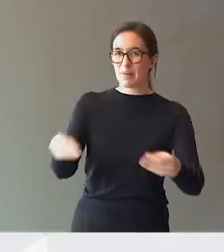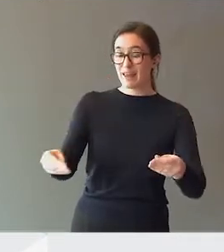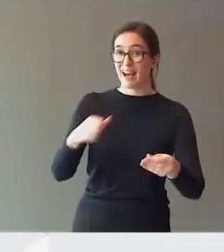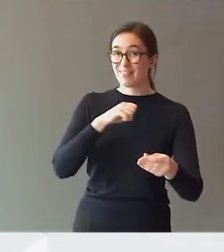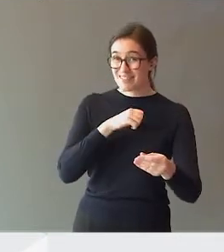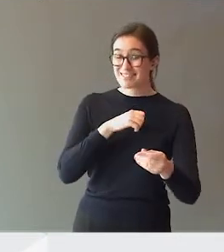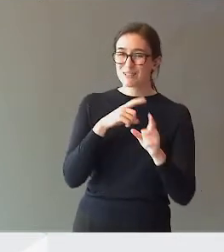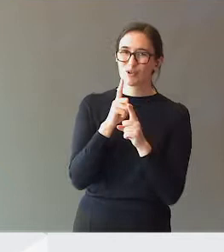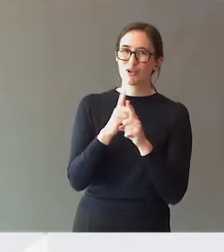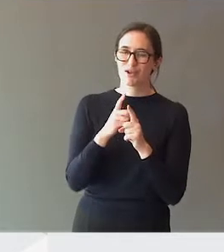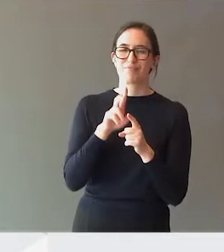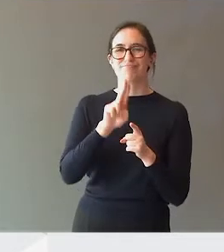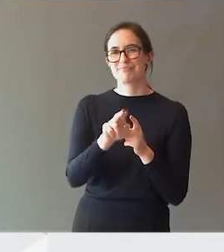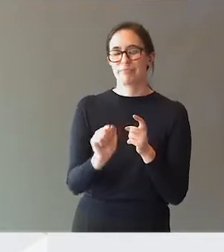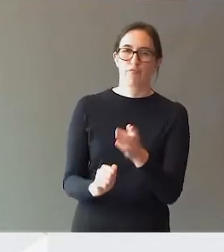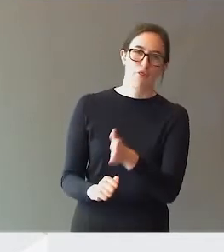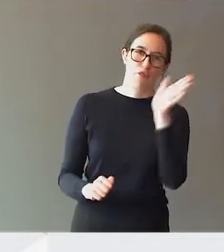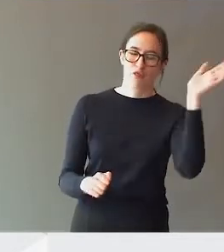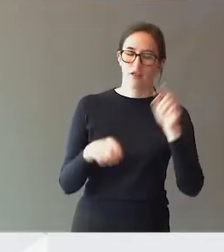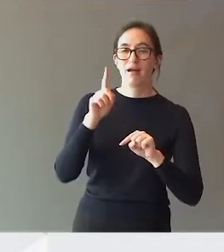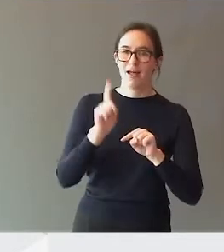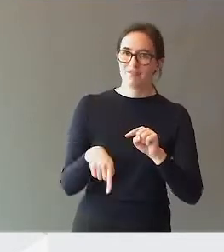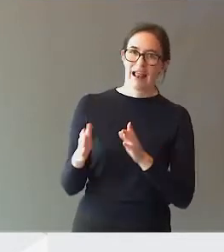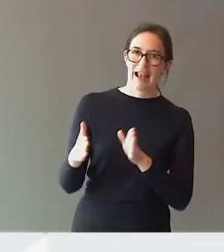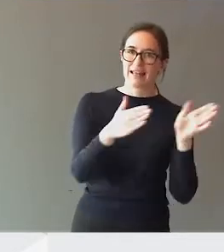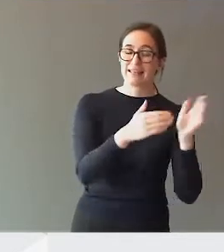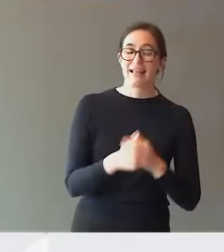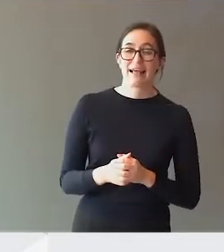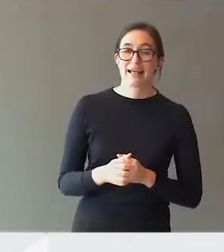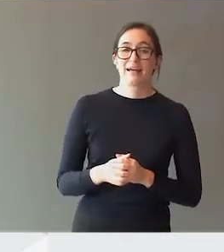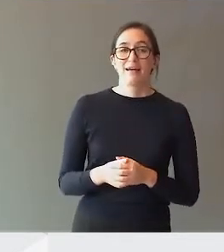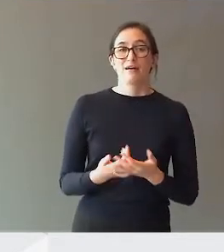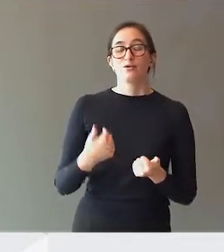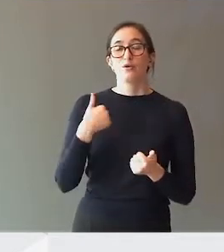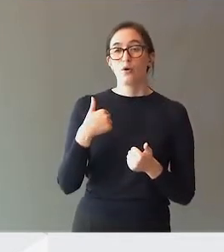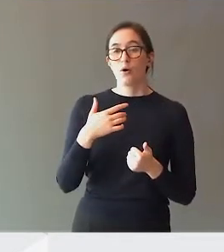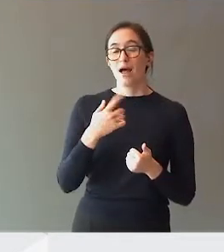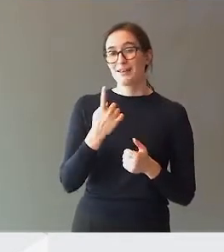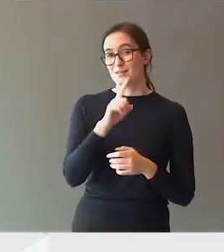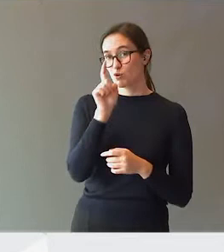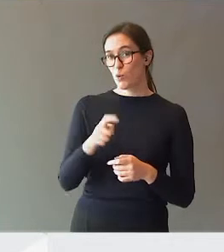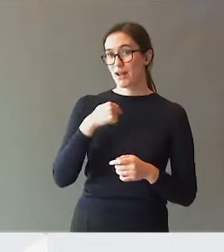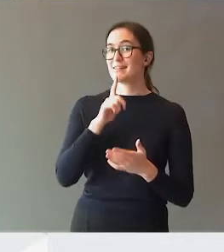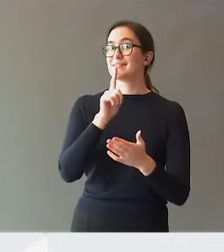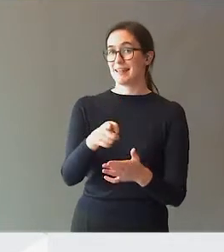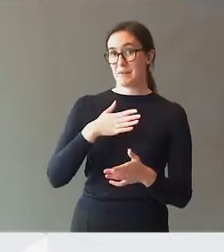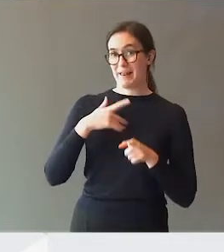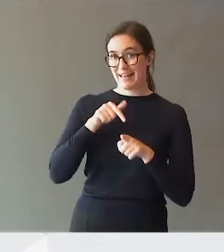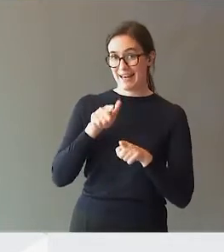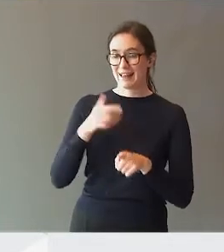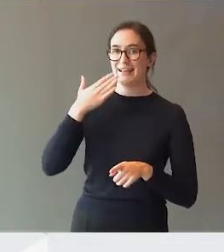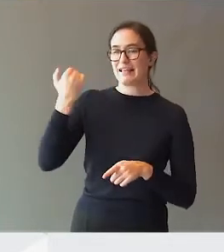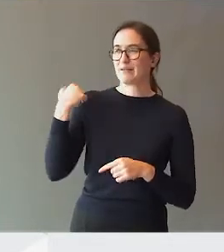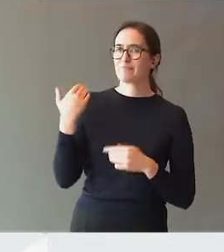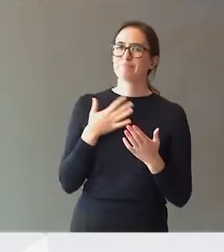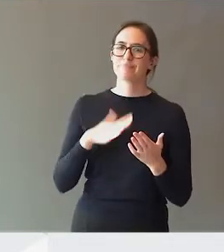ute på farefulle veier. Og et spørsmål jeg stilte i min innledning var, er det noe slik at